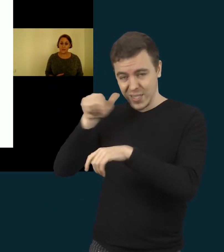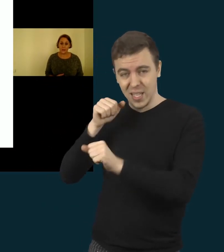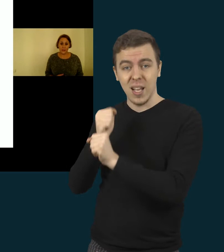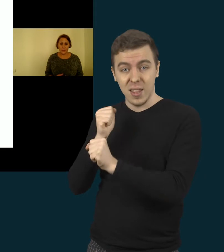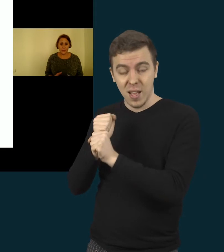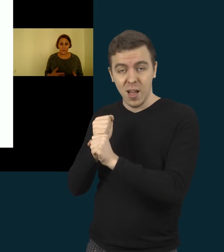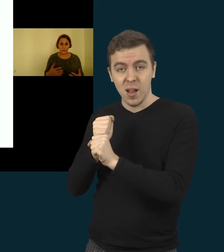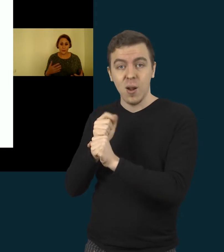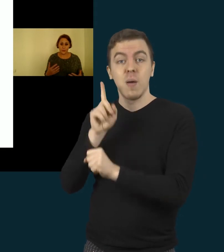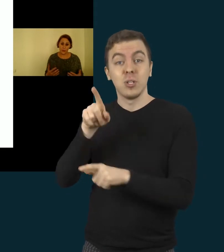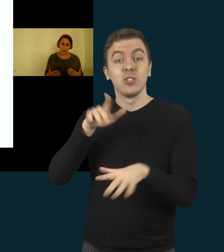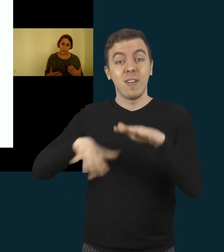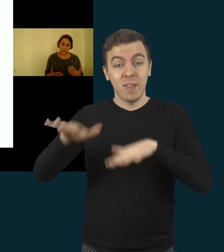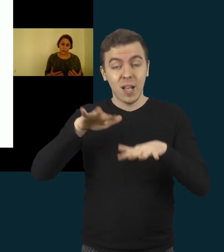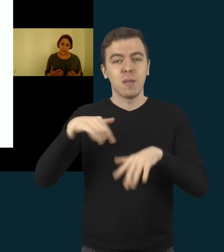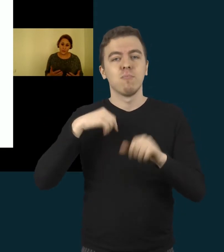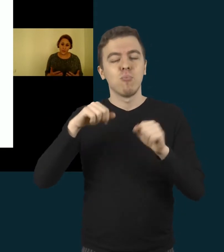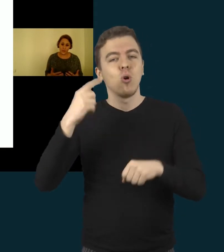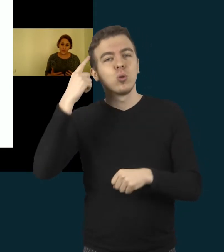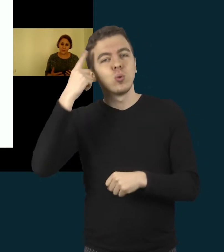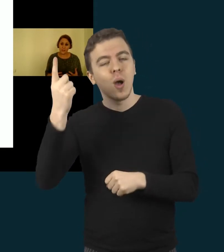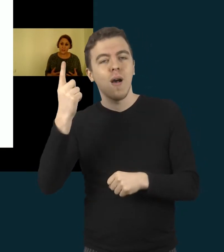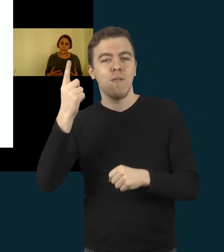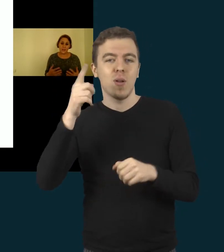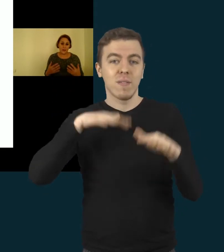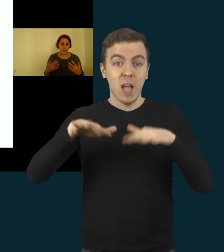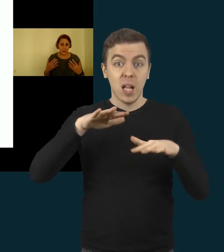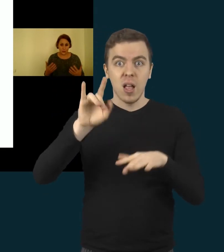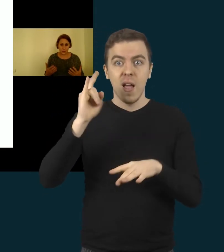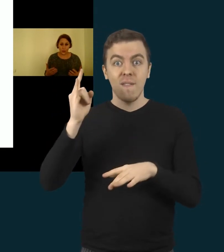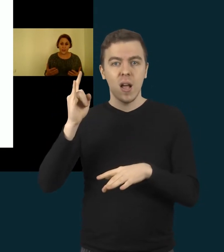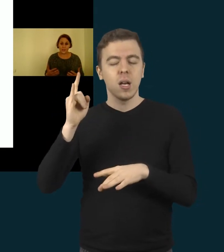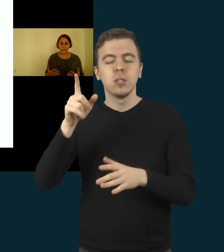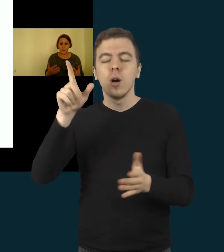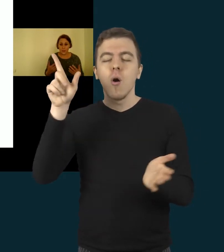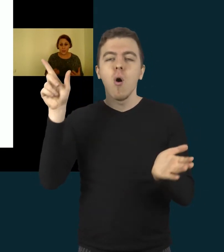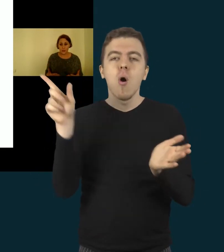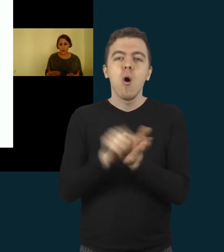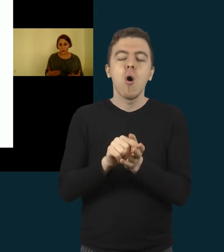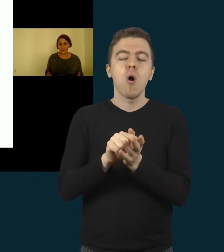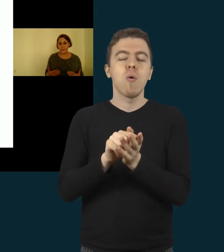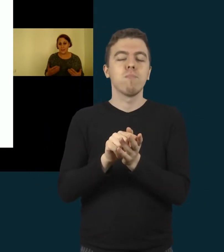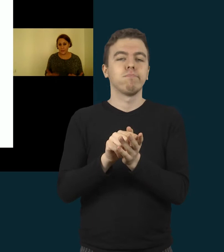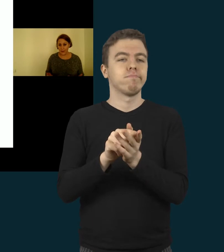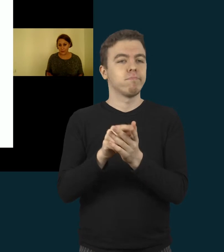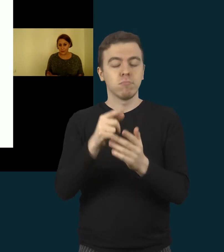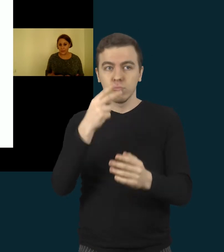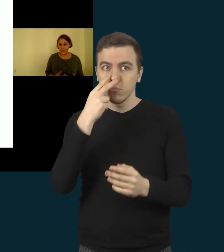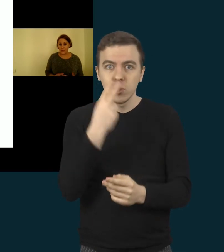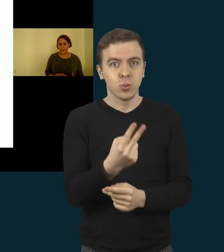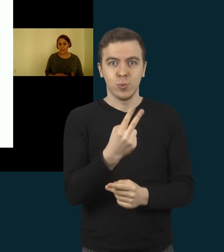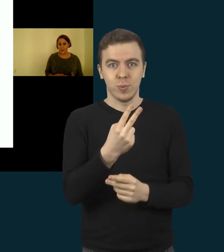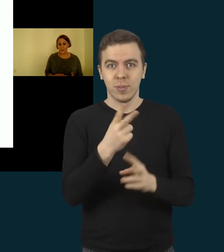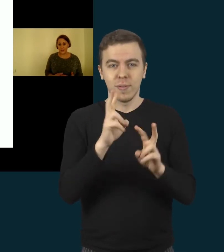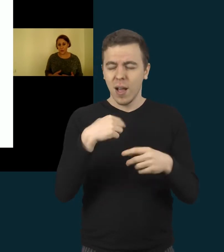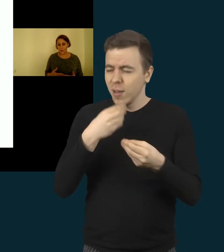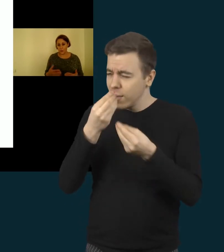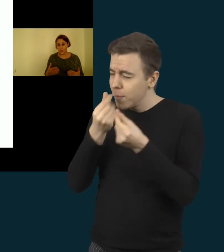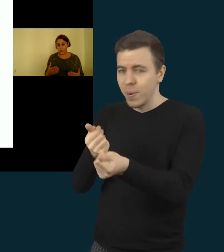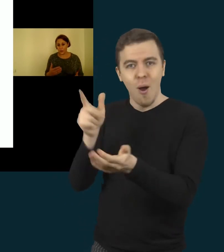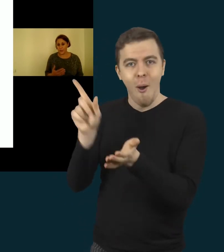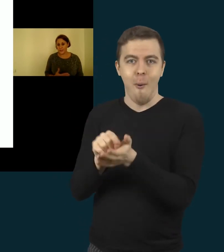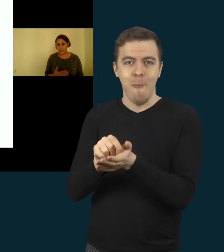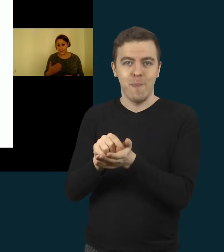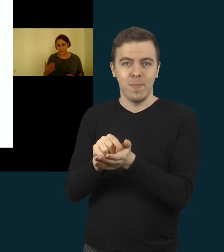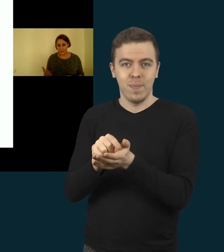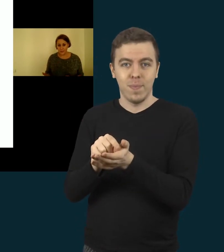veikla, mes turim sugalvoti tokia veikla, kad vaikas negalėtų atsispirti, joje nedalyvauti. Ir aišku, buvo